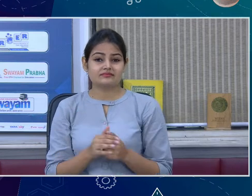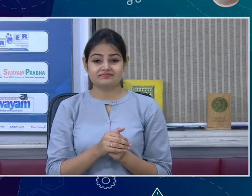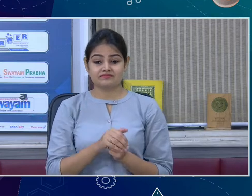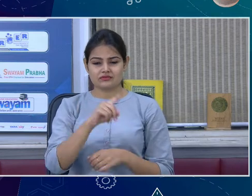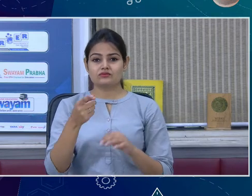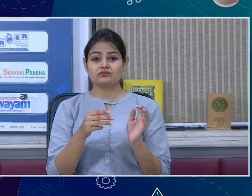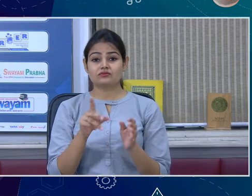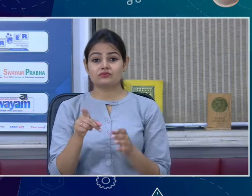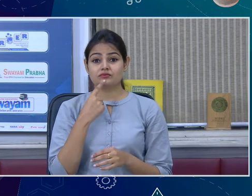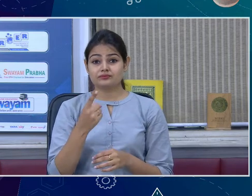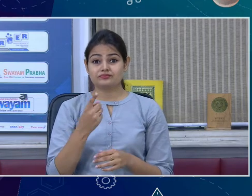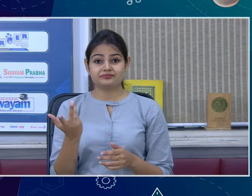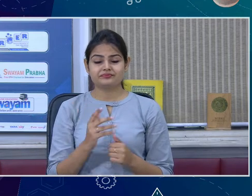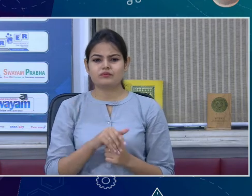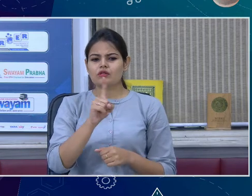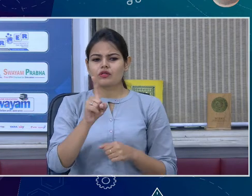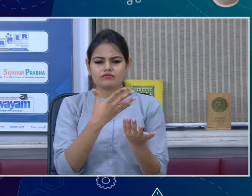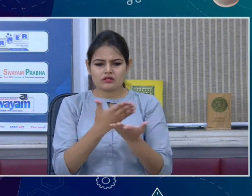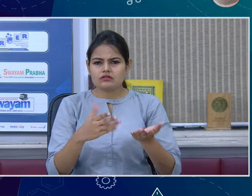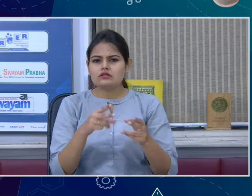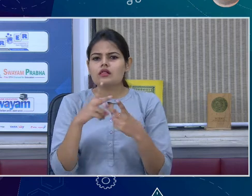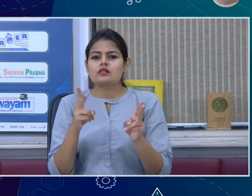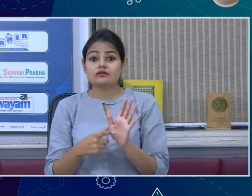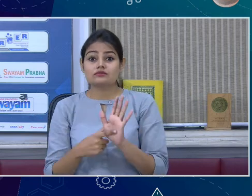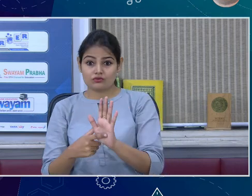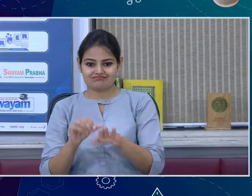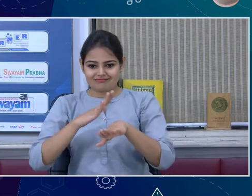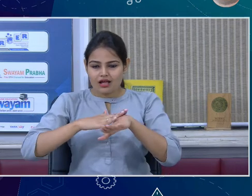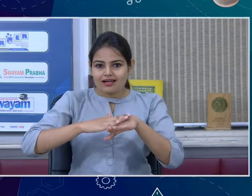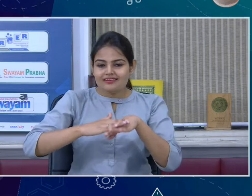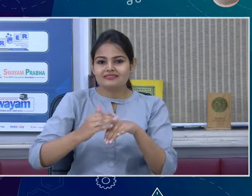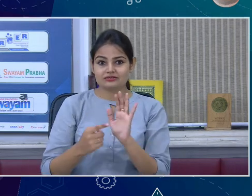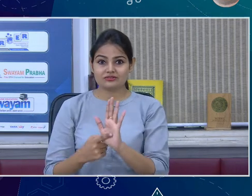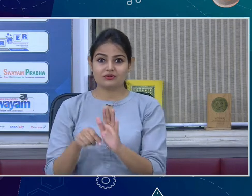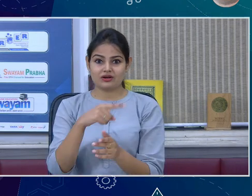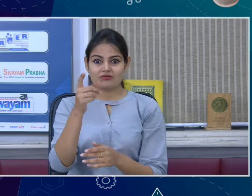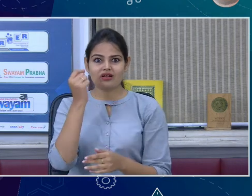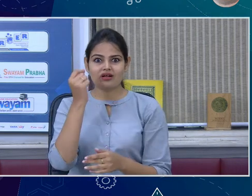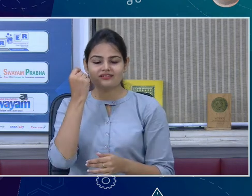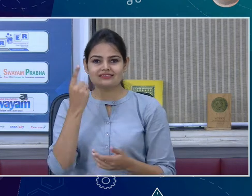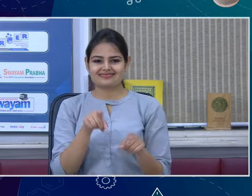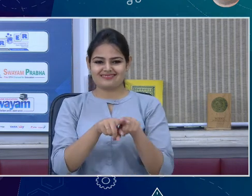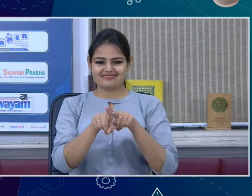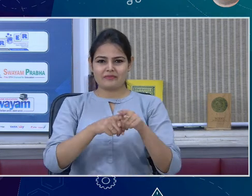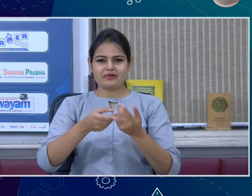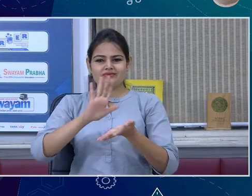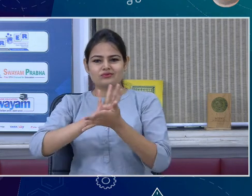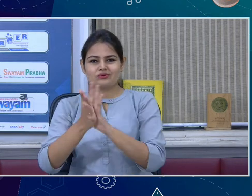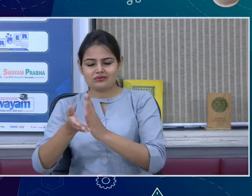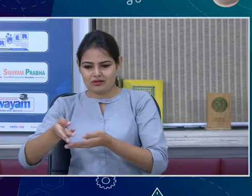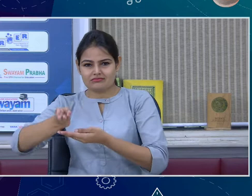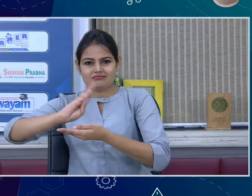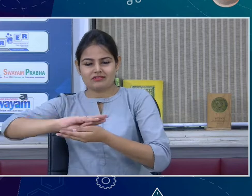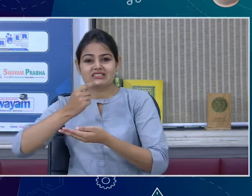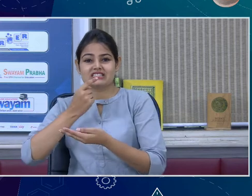can see a different form we can feel that this metal is aluminum foil area the property is